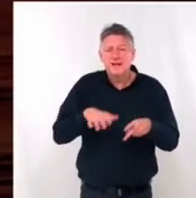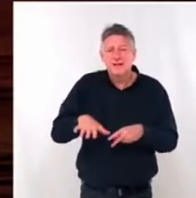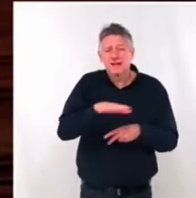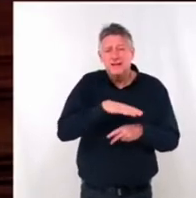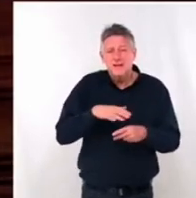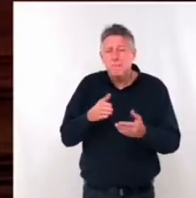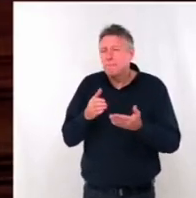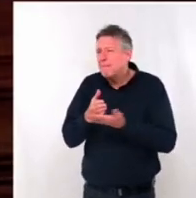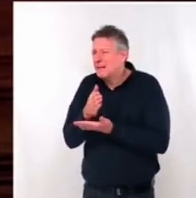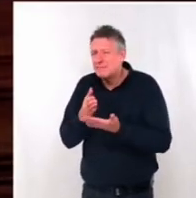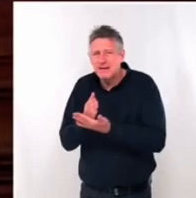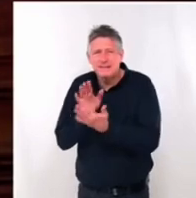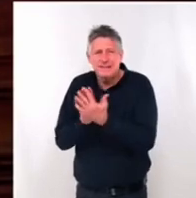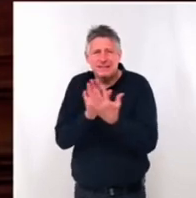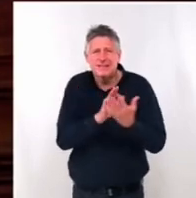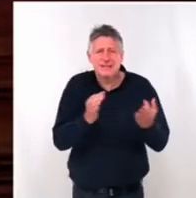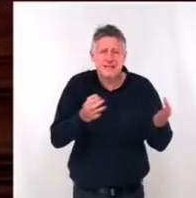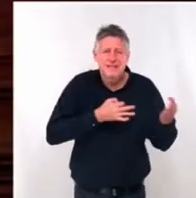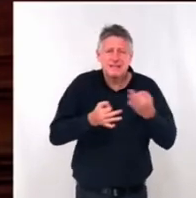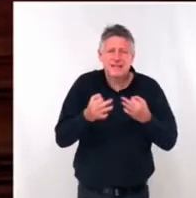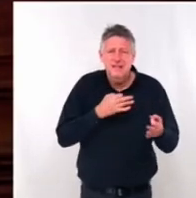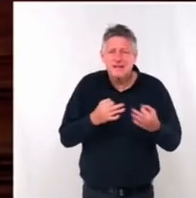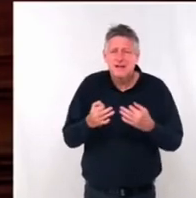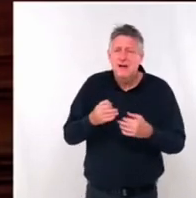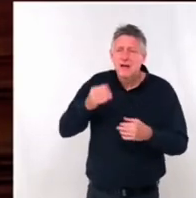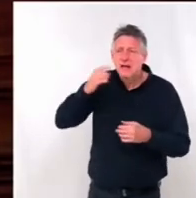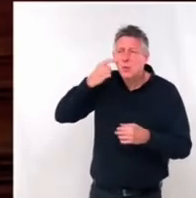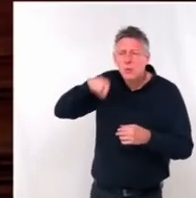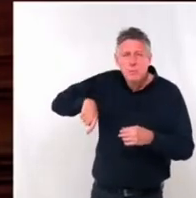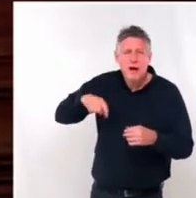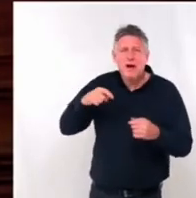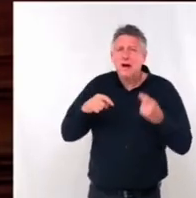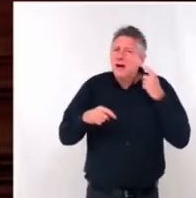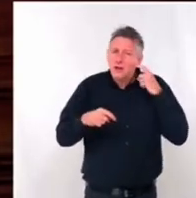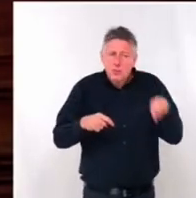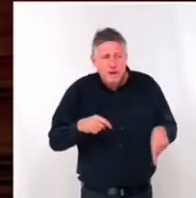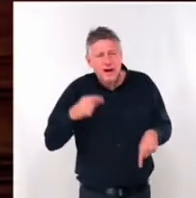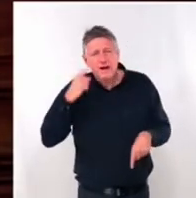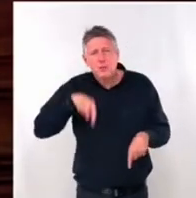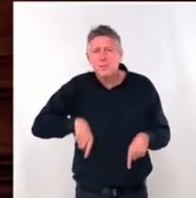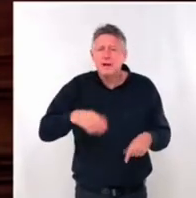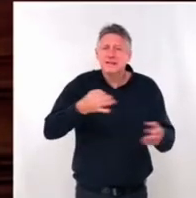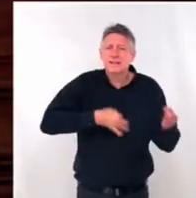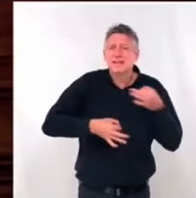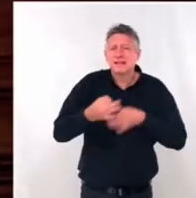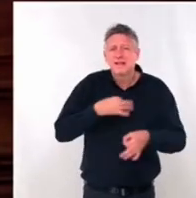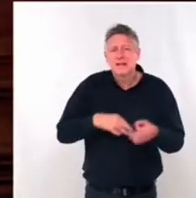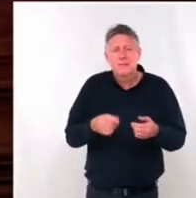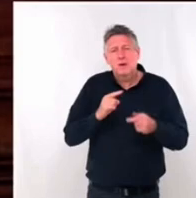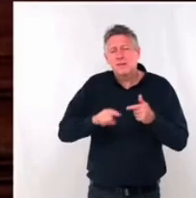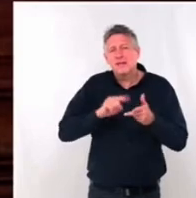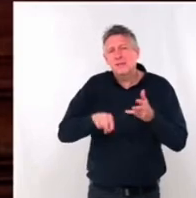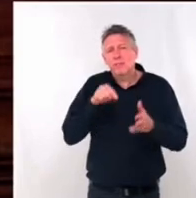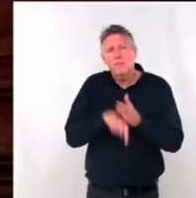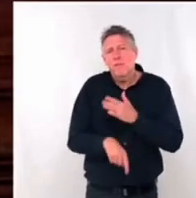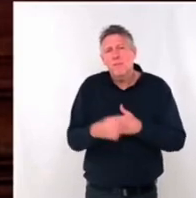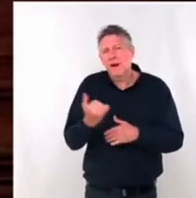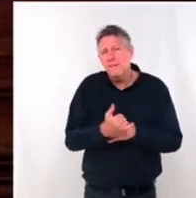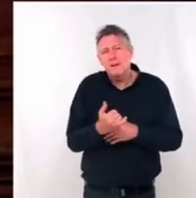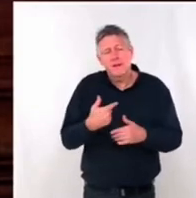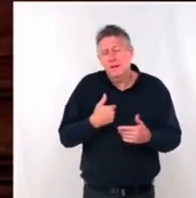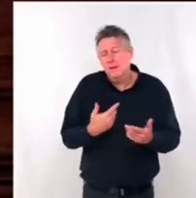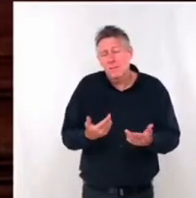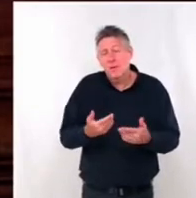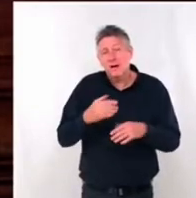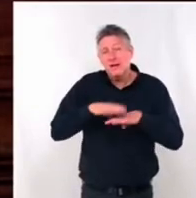où on passe, on nous dit la même chose. On nous dit, on ne nous écoute pas, on ne nous entend pas. Je n'irai pas plus loin dans le détail, mais j'en ai encore eu l'illustration